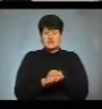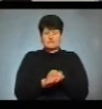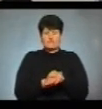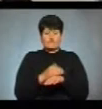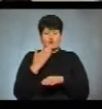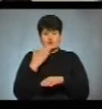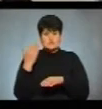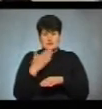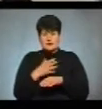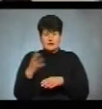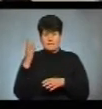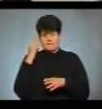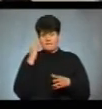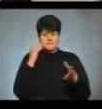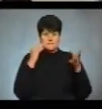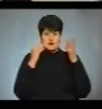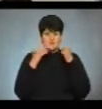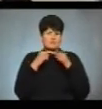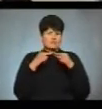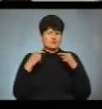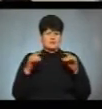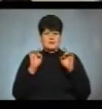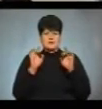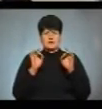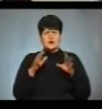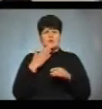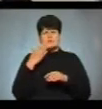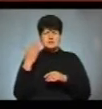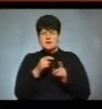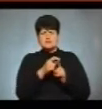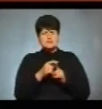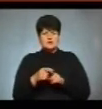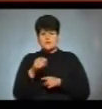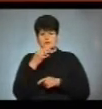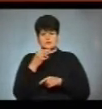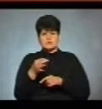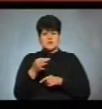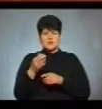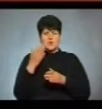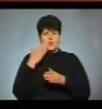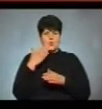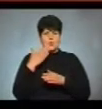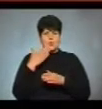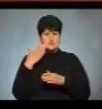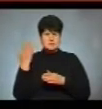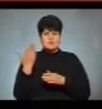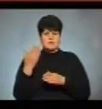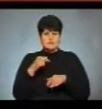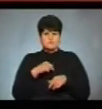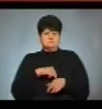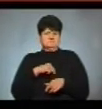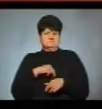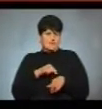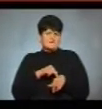останнє враження – це будь-яка реклама, останнє слово, яке сказано, останнє враження, емоція, яку відчув,